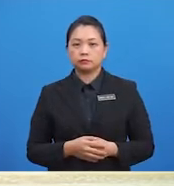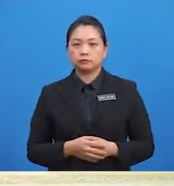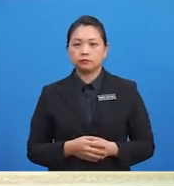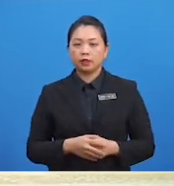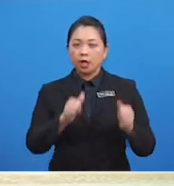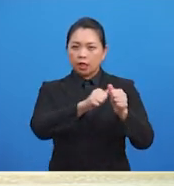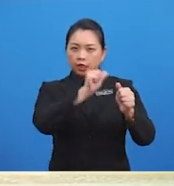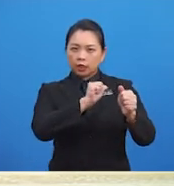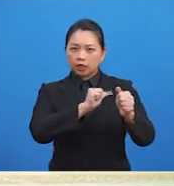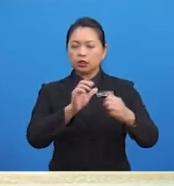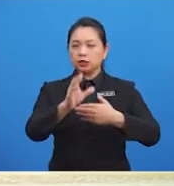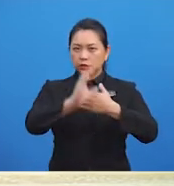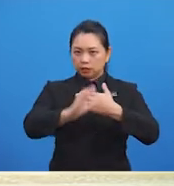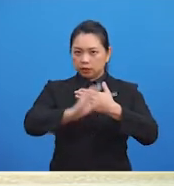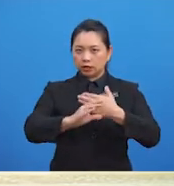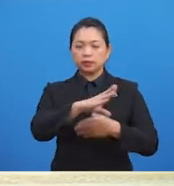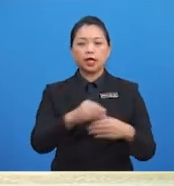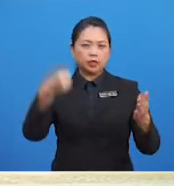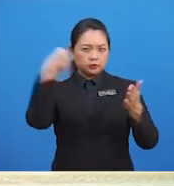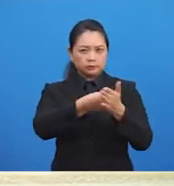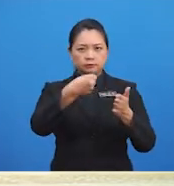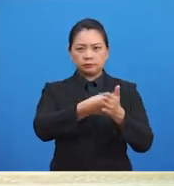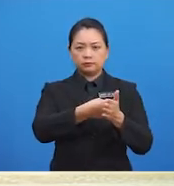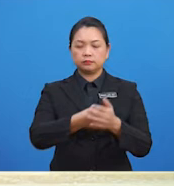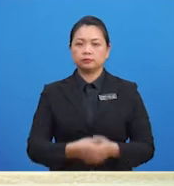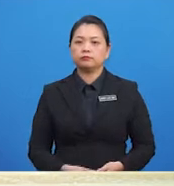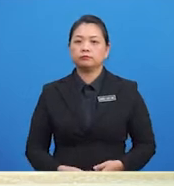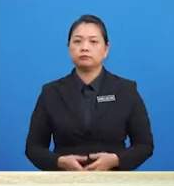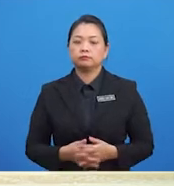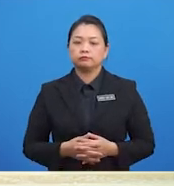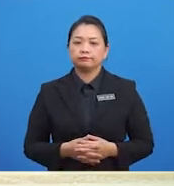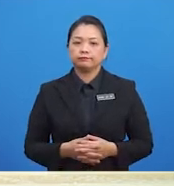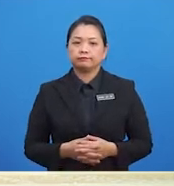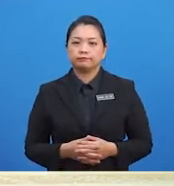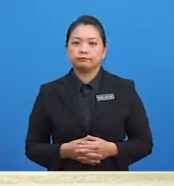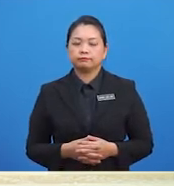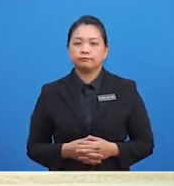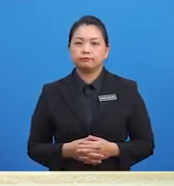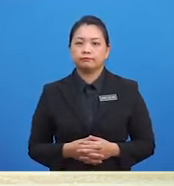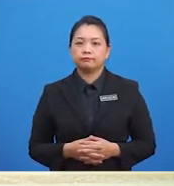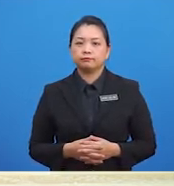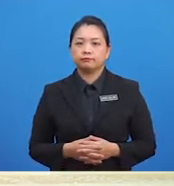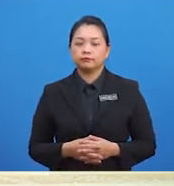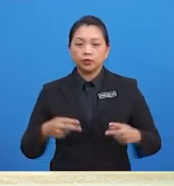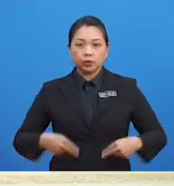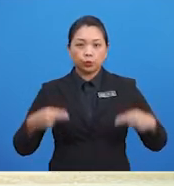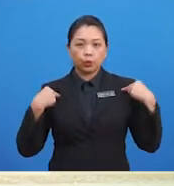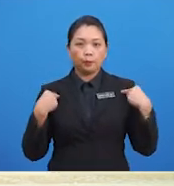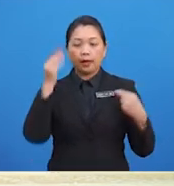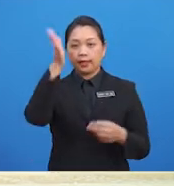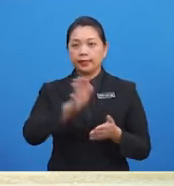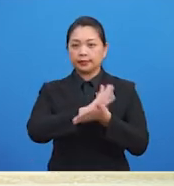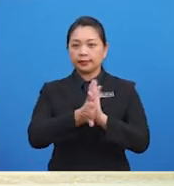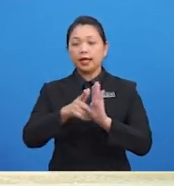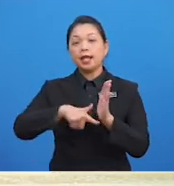Bagi mengelakkan kecederaan dan kemalangan Dengan ini, hidup akan